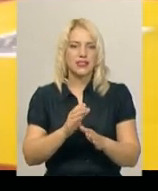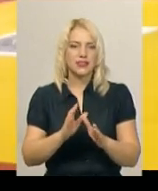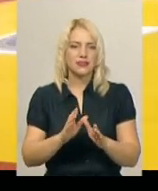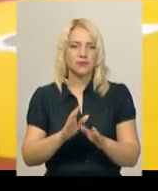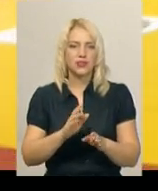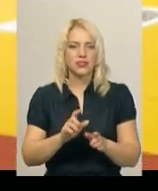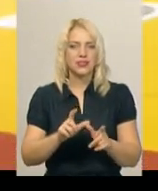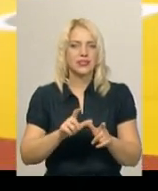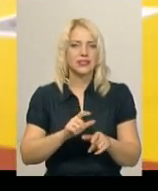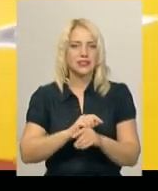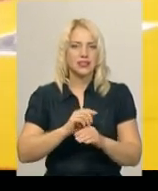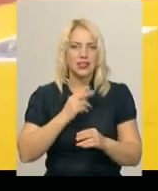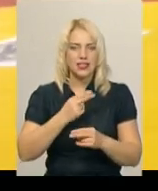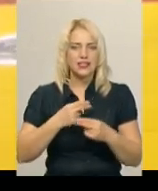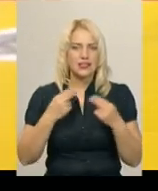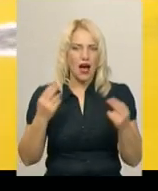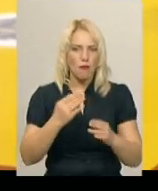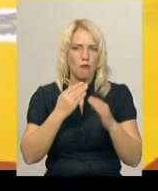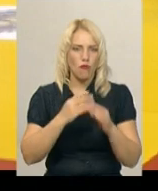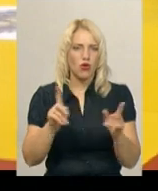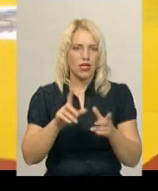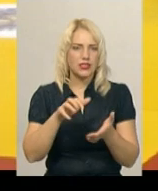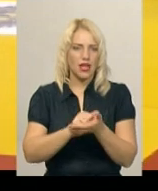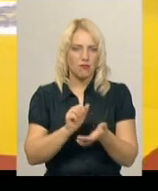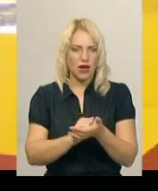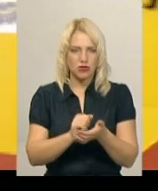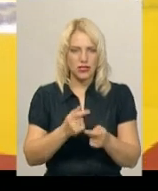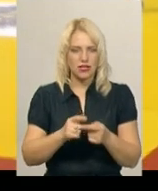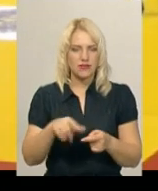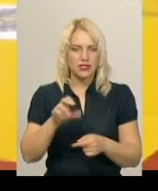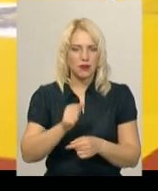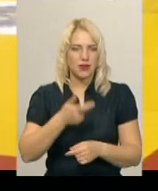займаються всі чемпіони та призери міжнародних змагань з Хмельниччини.